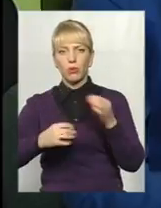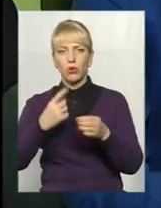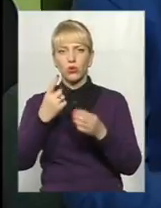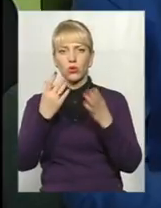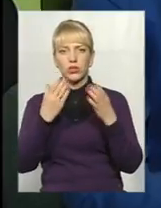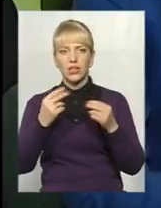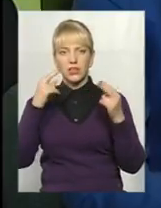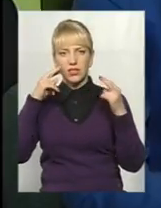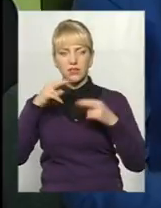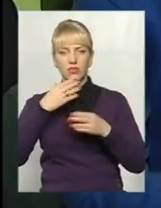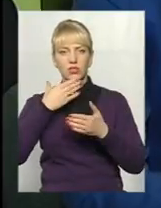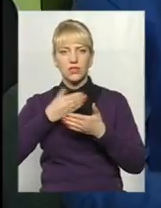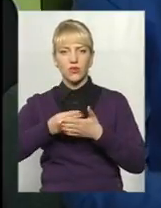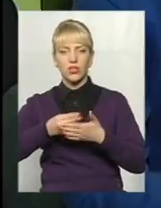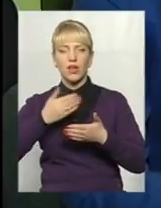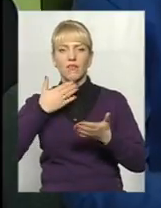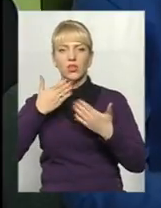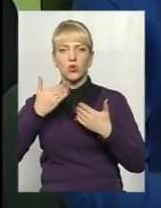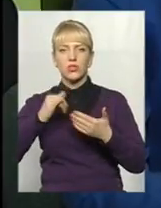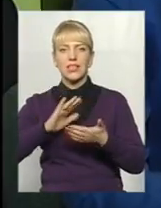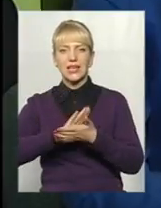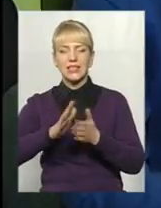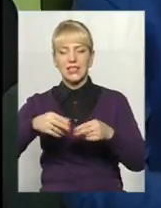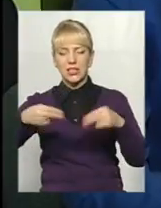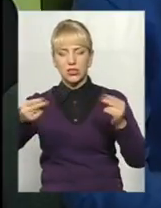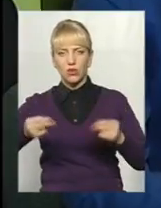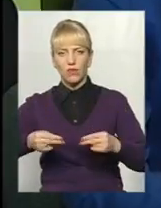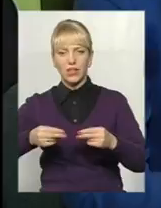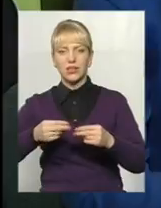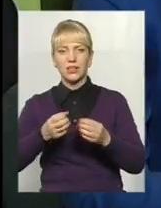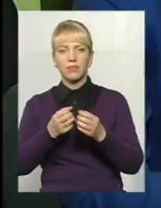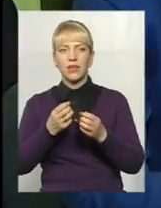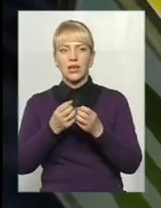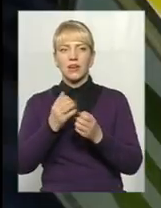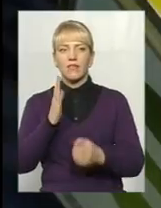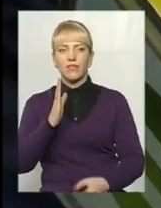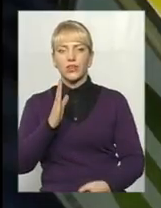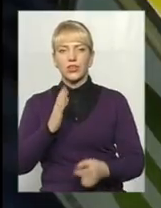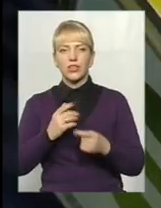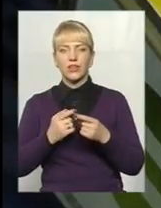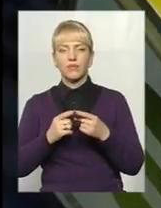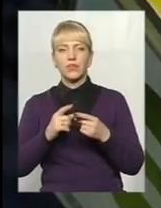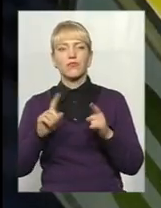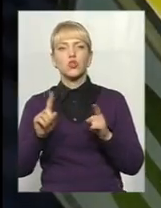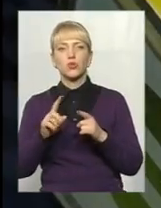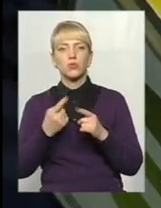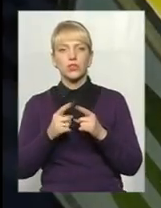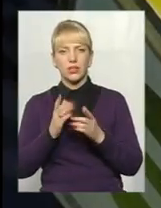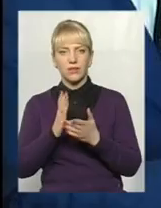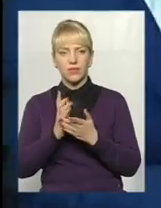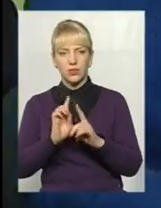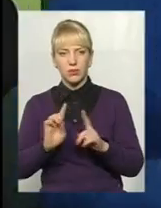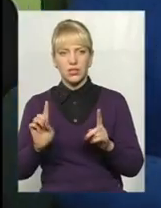засвідчити свої відносини і зареєструвати свій акт цивільного стану в даному місті. В чому склюзельність? По-перше,